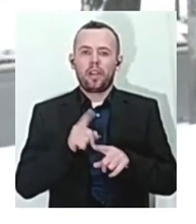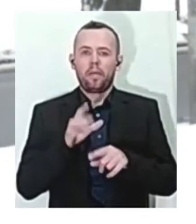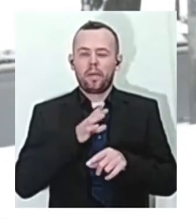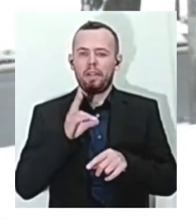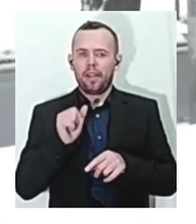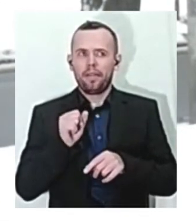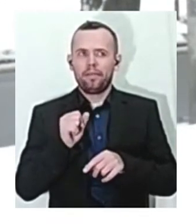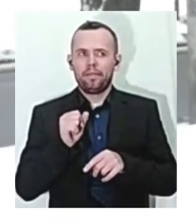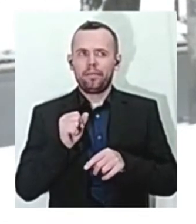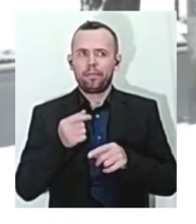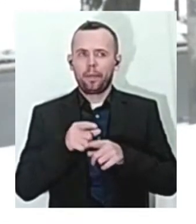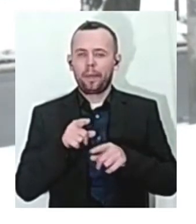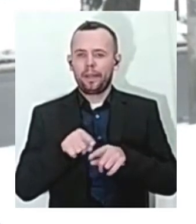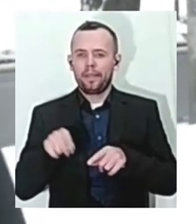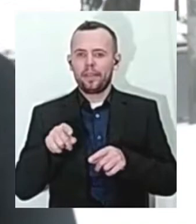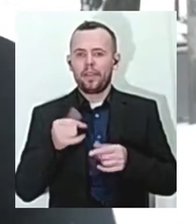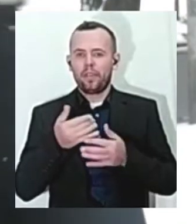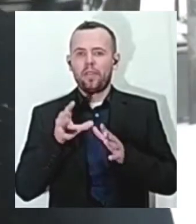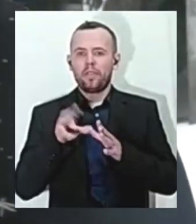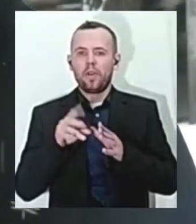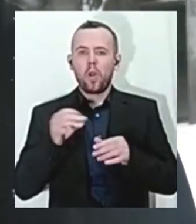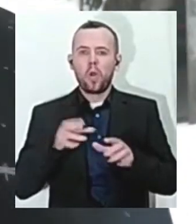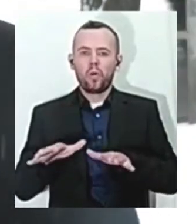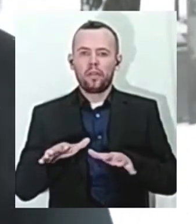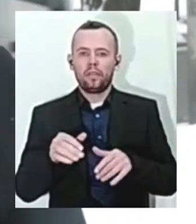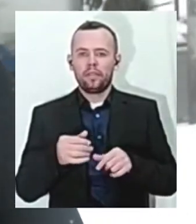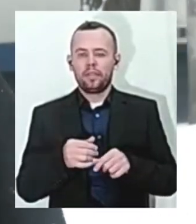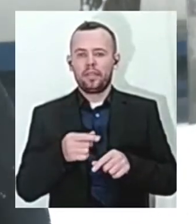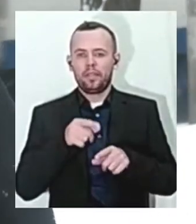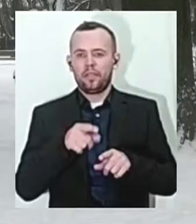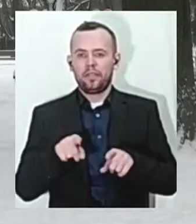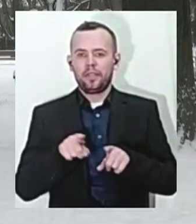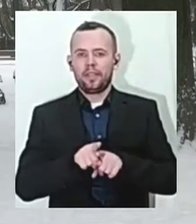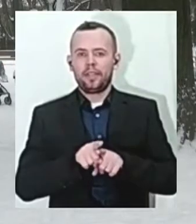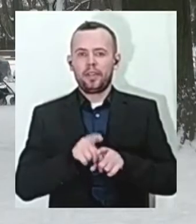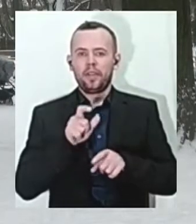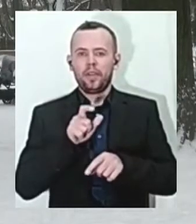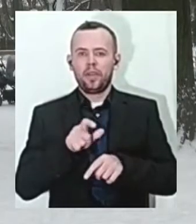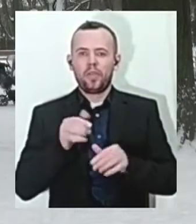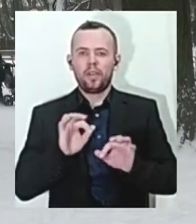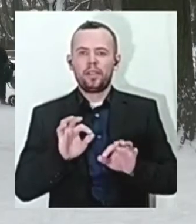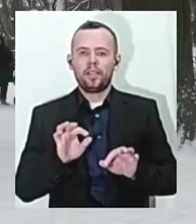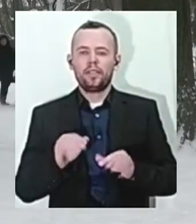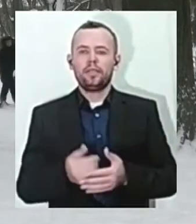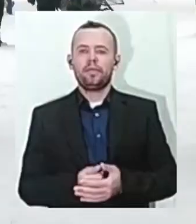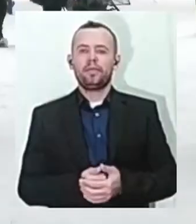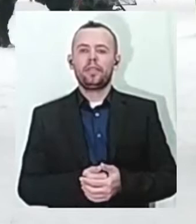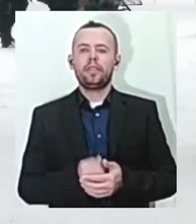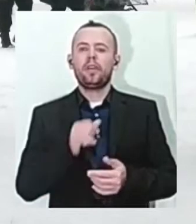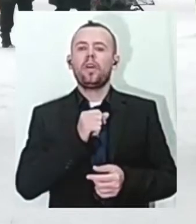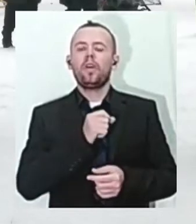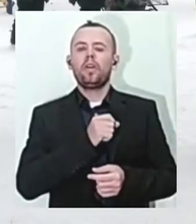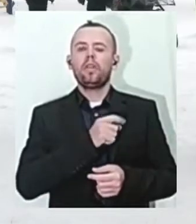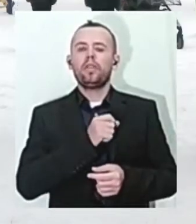дніві, там чистий льод, там дуже складно. Центральні дороги, ну, от бачите самі, вони розкатані, їздити можна. В Одесі та області очікується погіршення